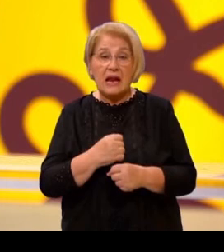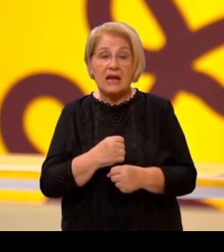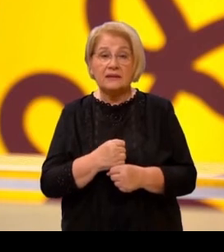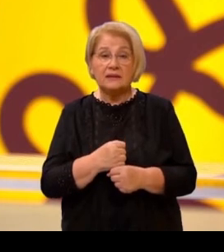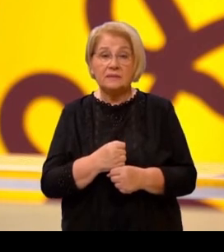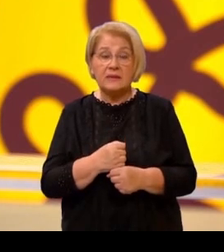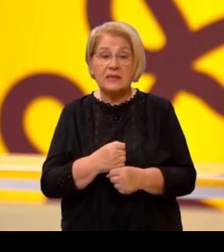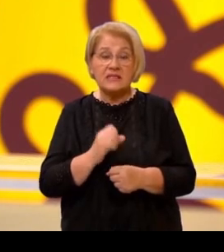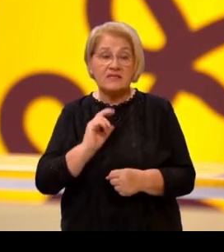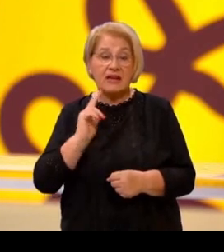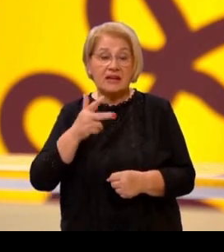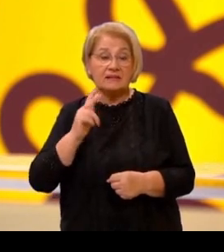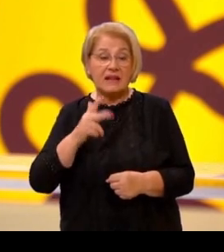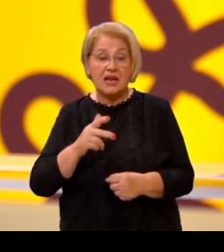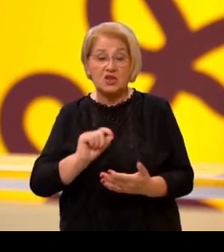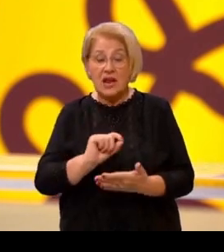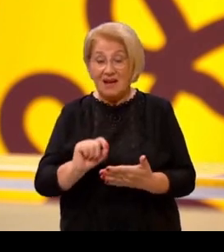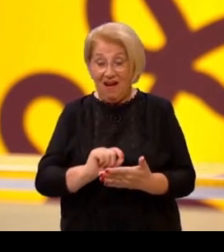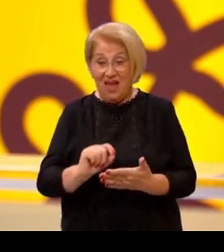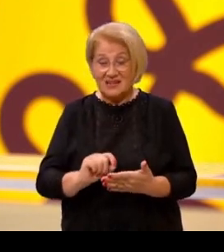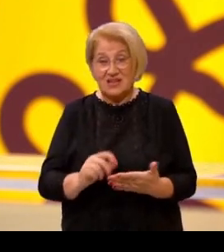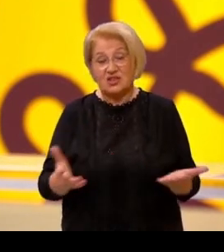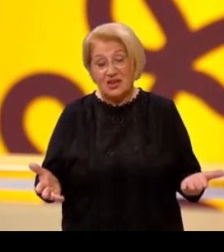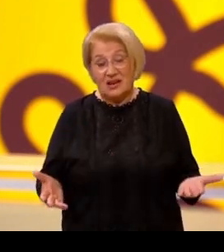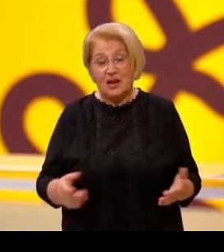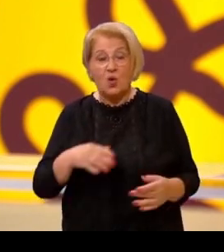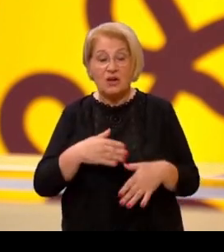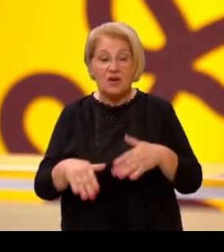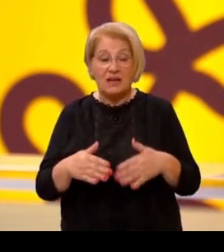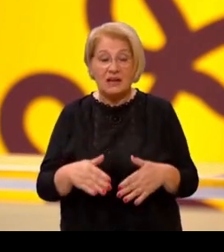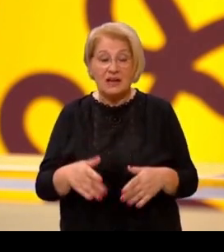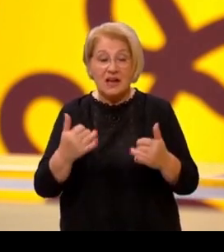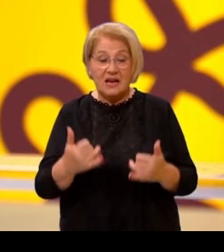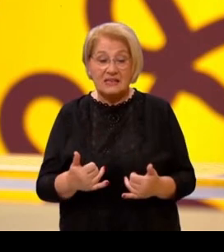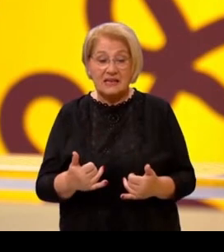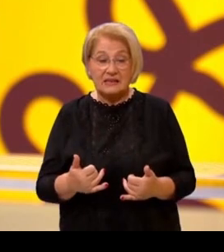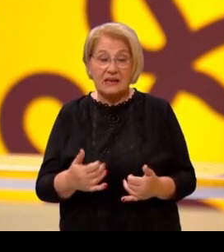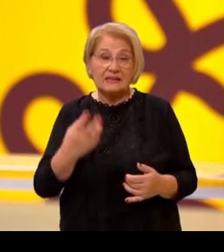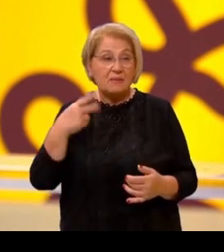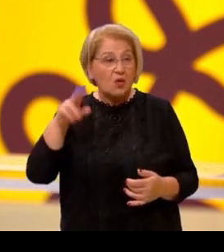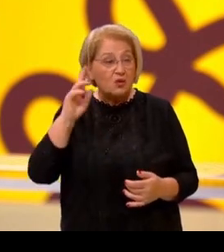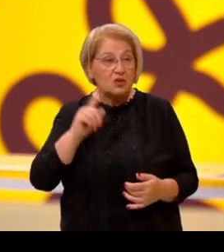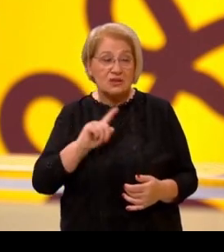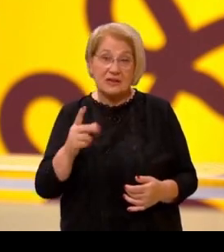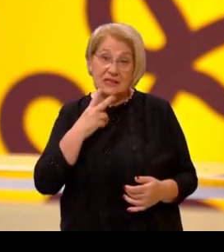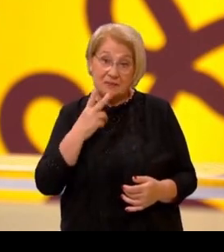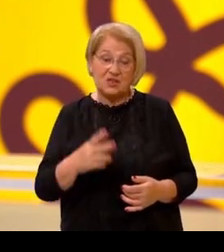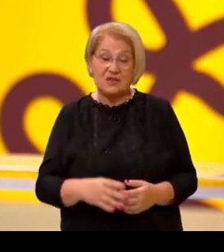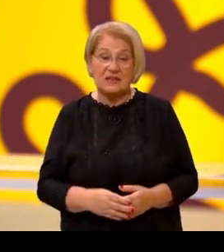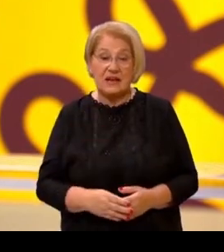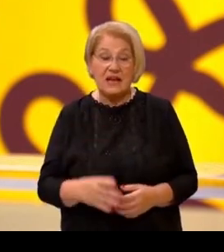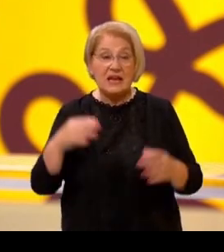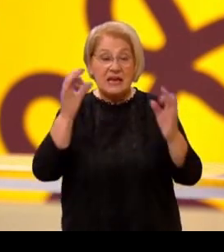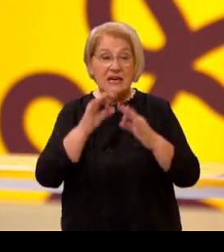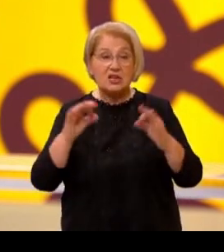svako treći glasać je umirovljenik u Republici Hrvatskoj. No, za sad taj potencijal nije došao do izražaja jer na